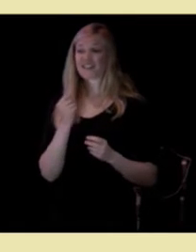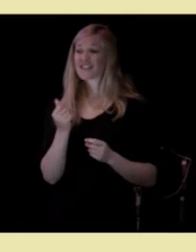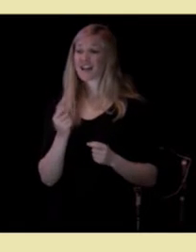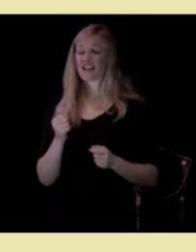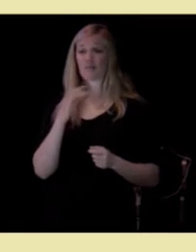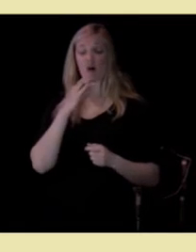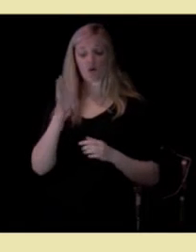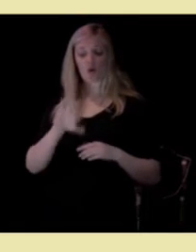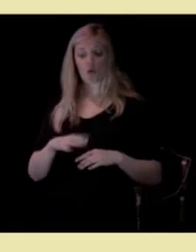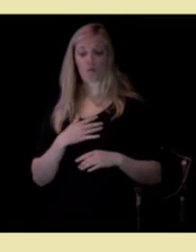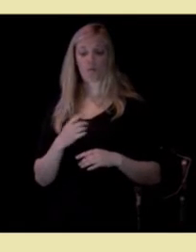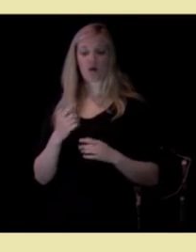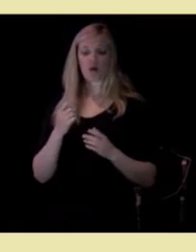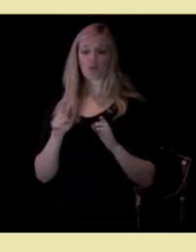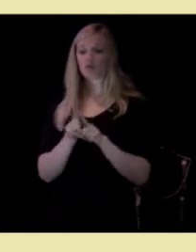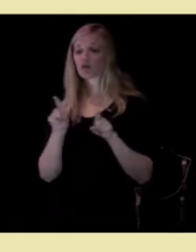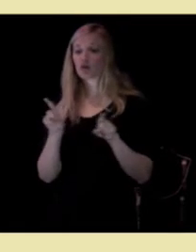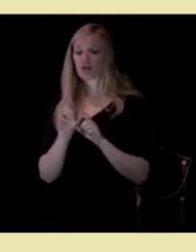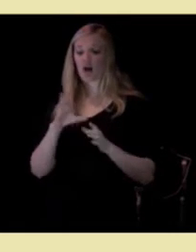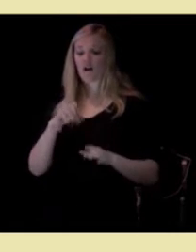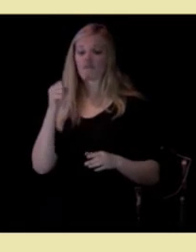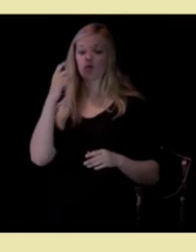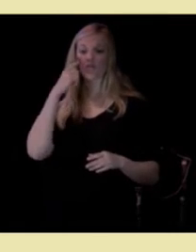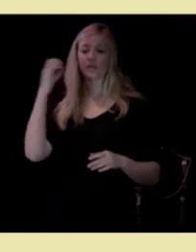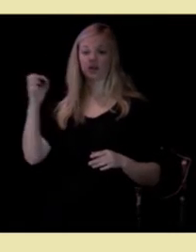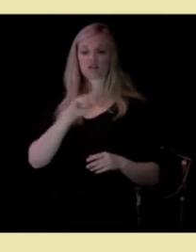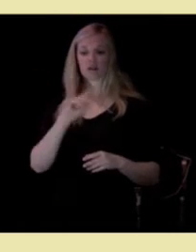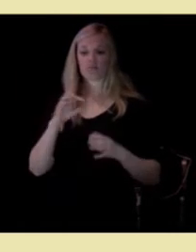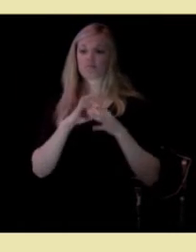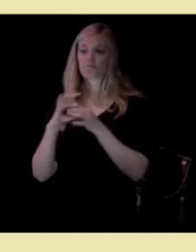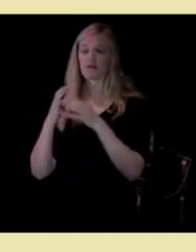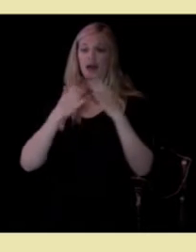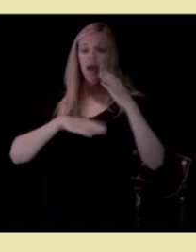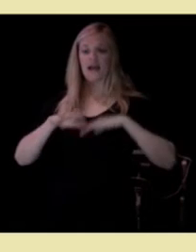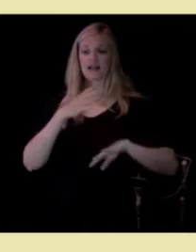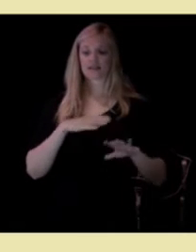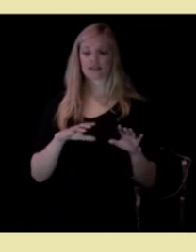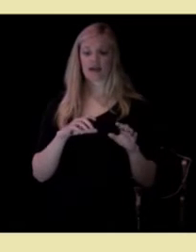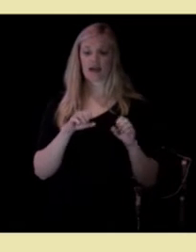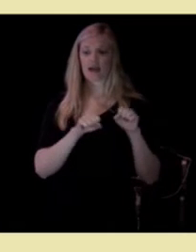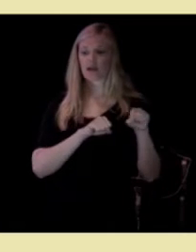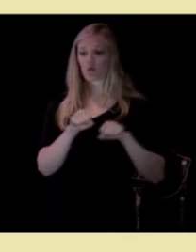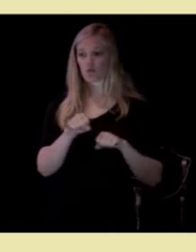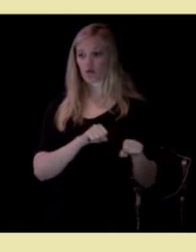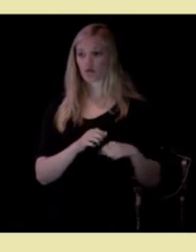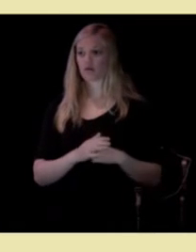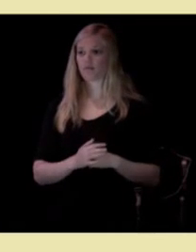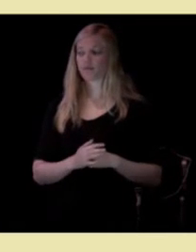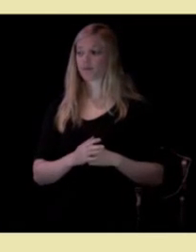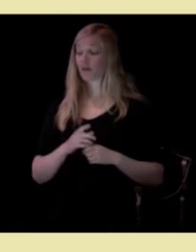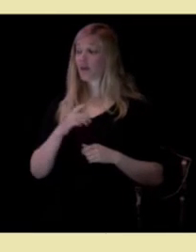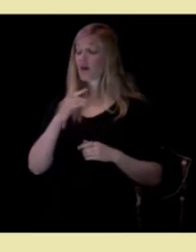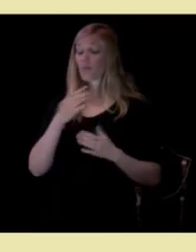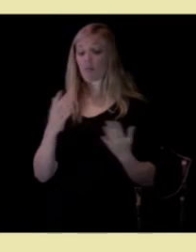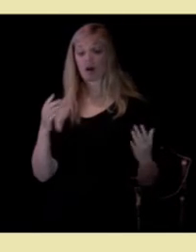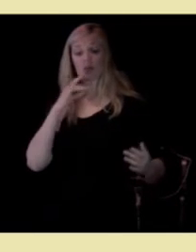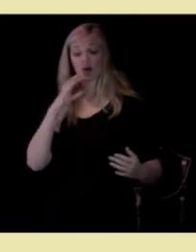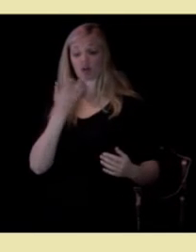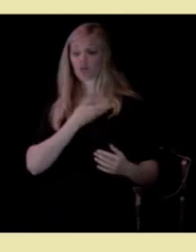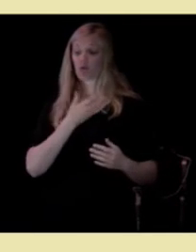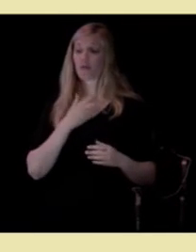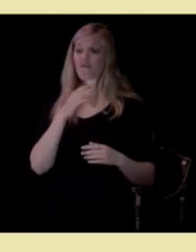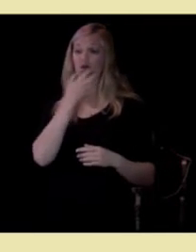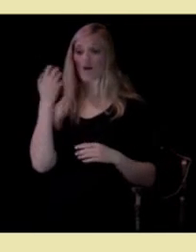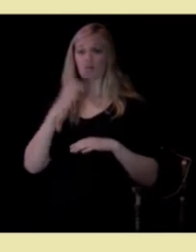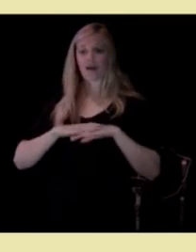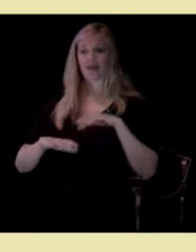betydningen av kompetanse i helse og omsorgstjenestene i kommunen. Mange snakker veldig mye om de varme hendene.